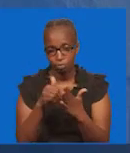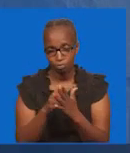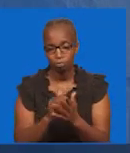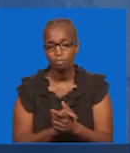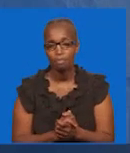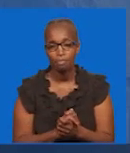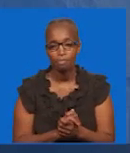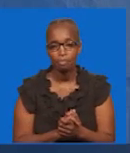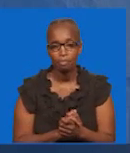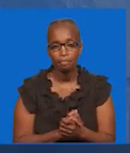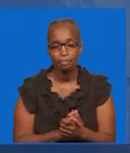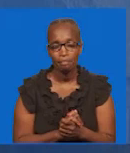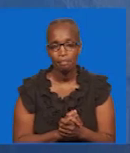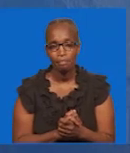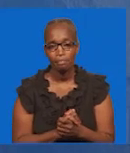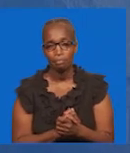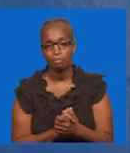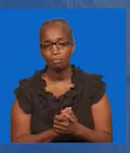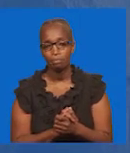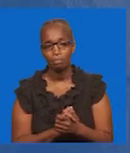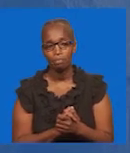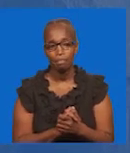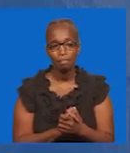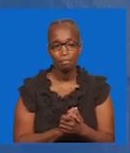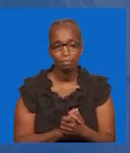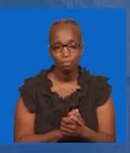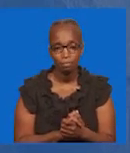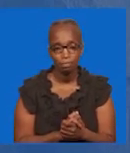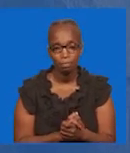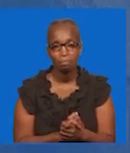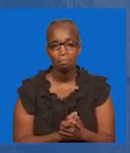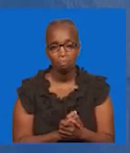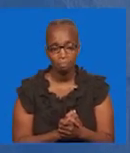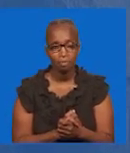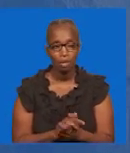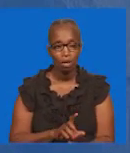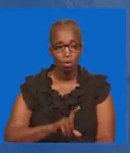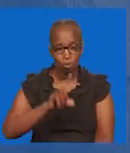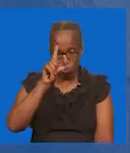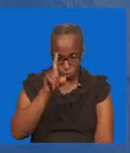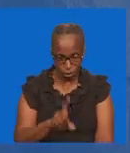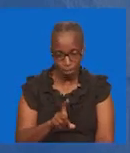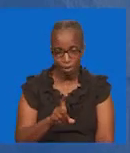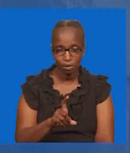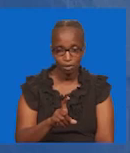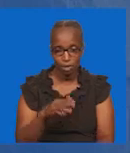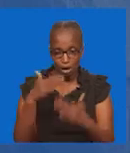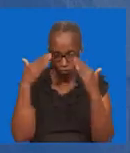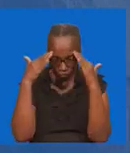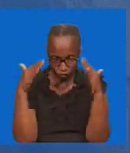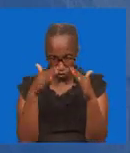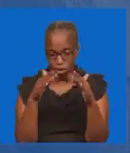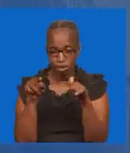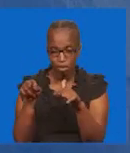Na huwe naibada jema Asante Tuwe makini Ilo ndilo